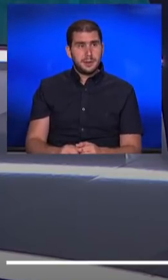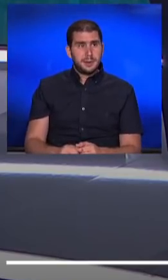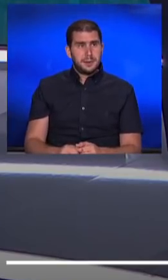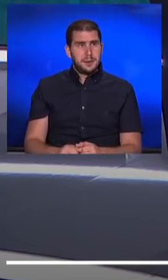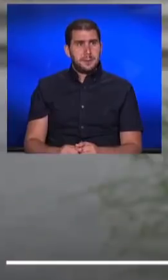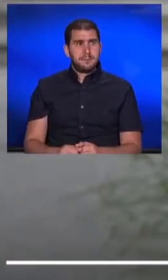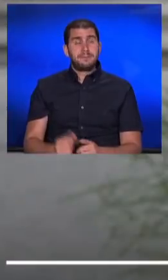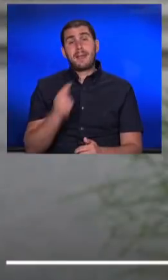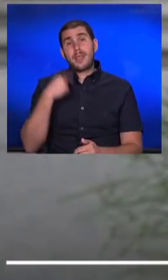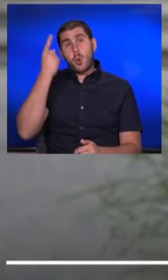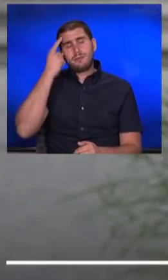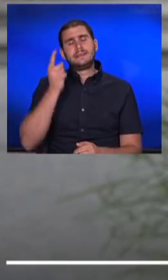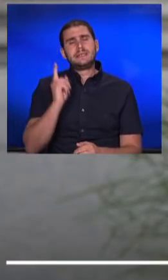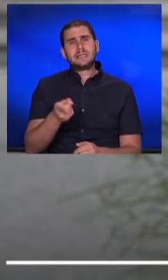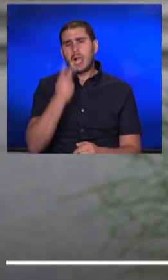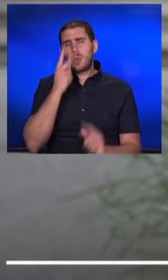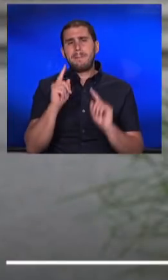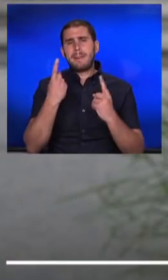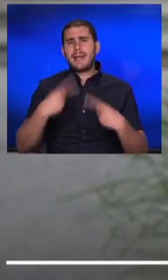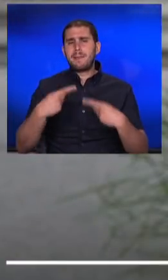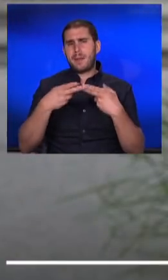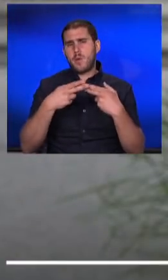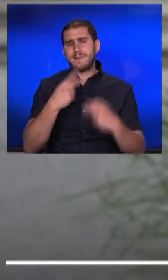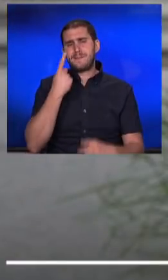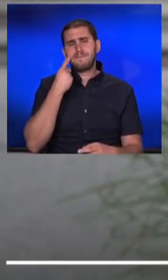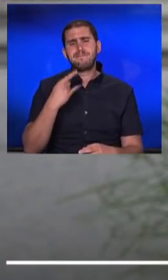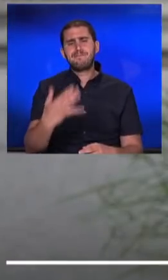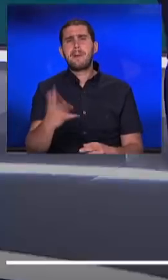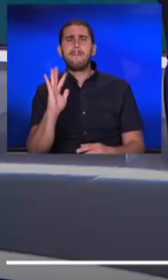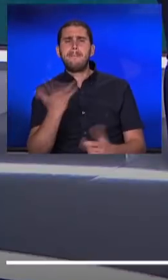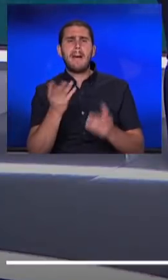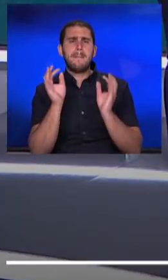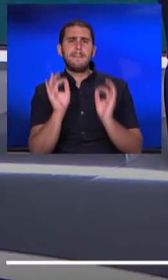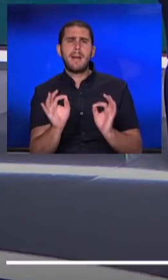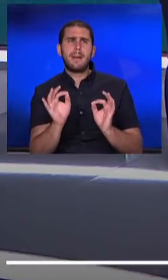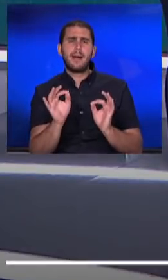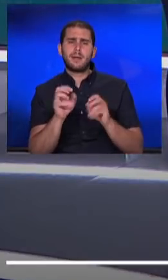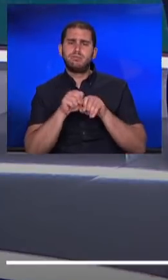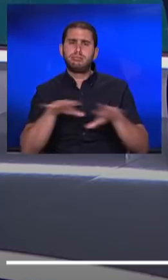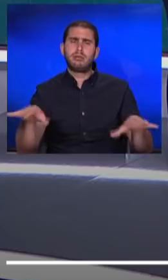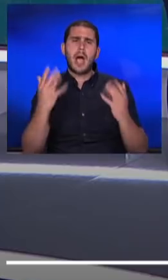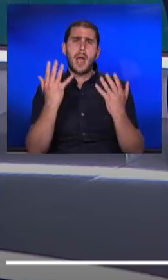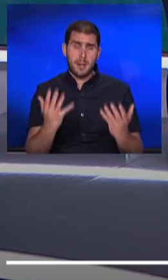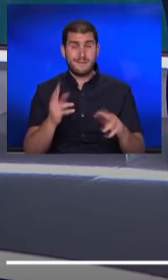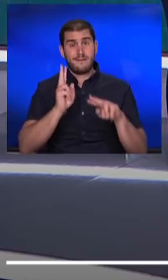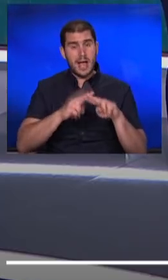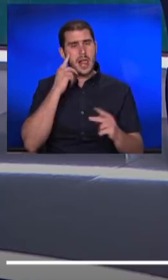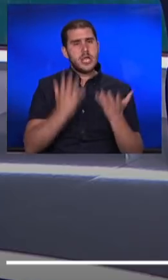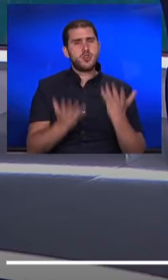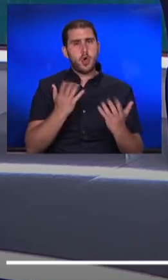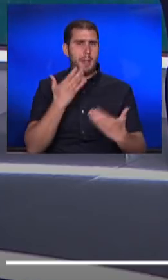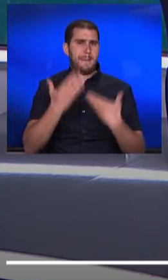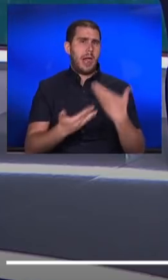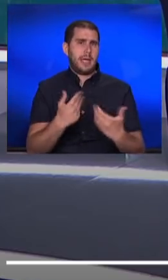אני חושבת שאנחנו צריכים לראות מה יקרה בימים הקרובים, מה באמת כיף ההתפרצות, ואז לשקול את הצעדים,